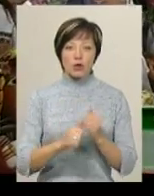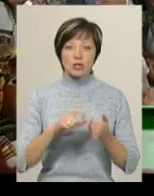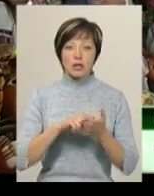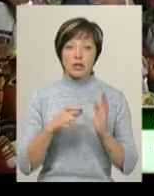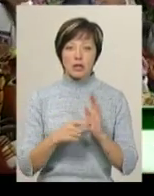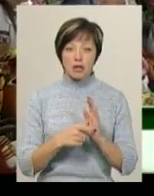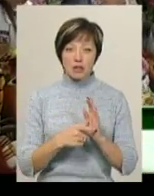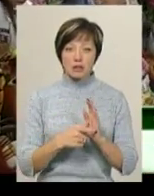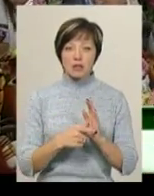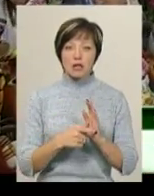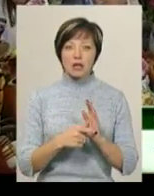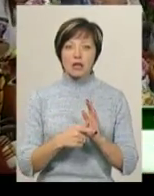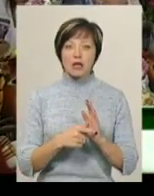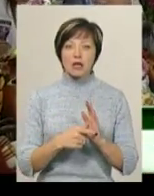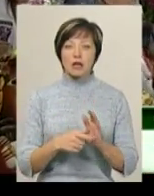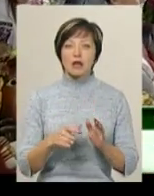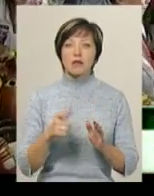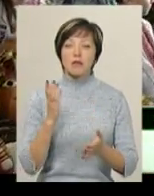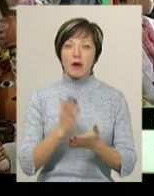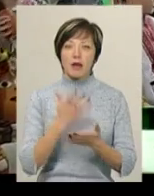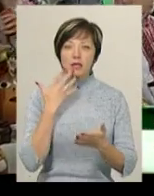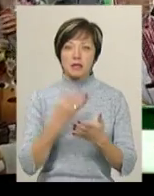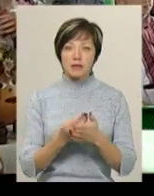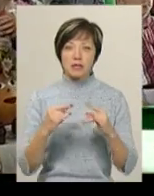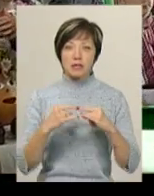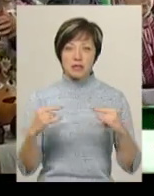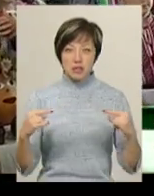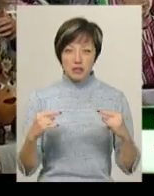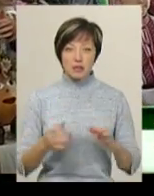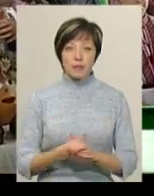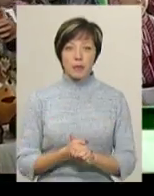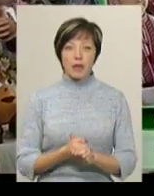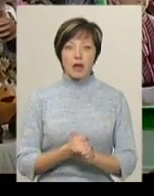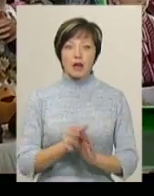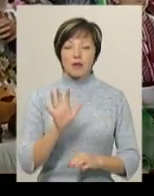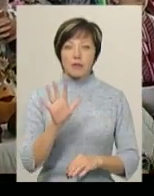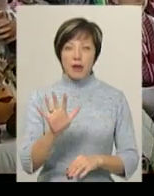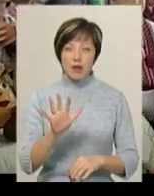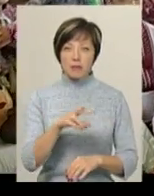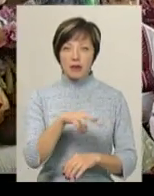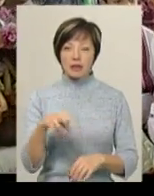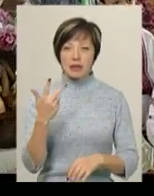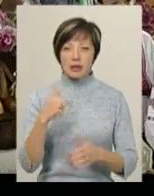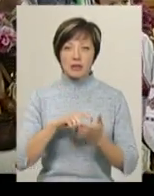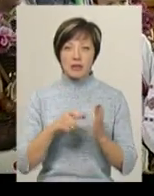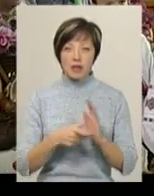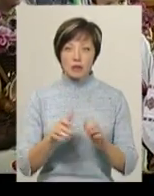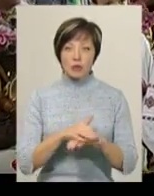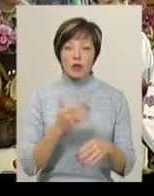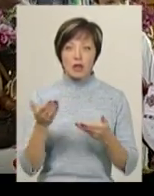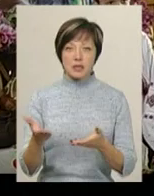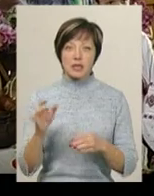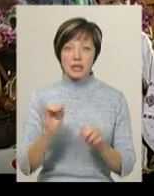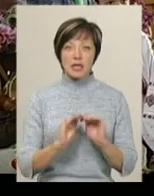третій клас, кожен нас п'ять столів, кожен клас має свій стіл. Ось, готував. Нас п'ять паралелів третіх класів, будь ласка.